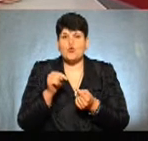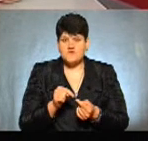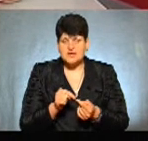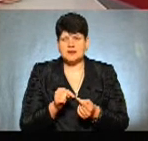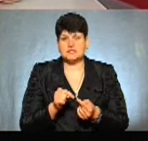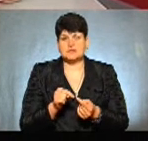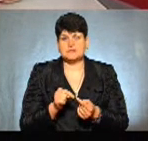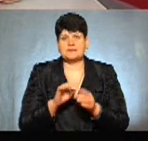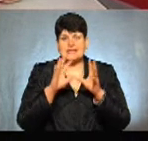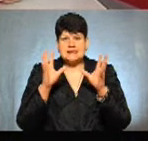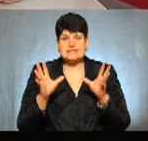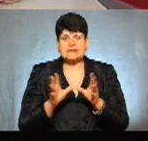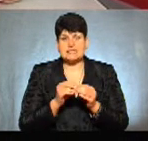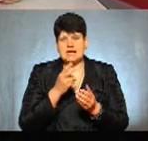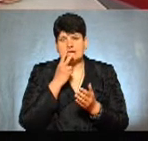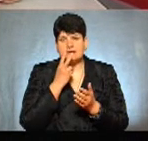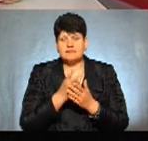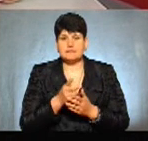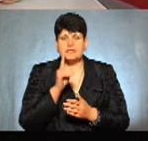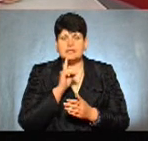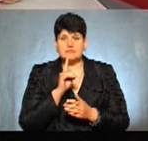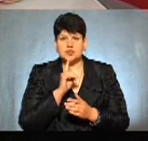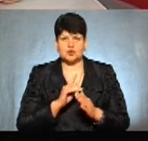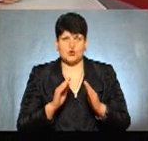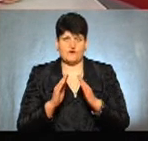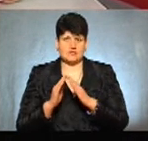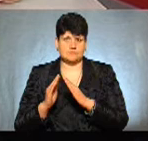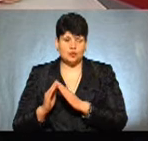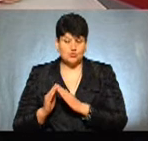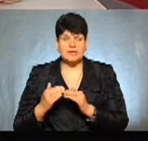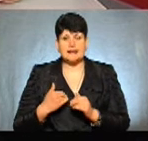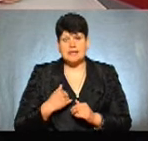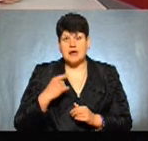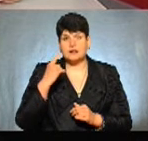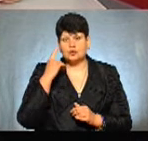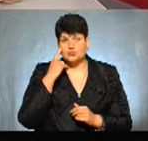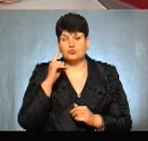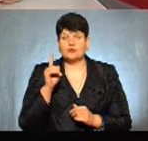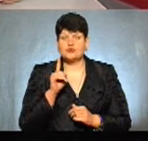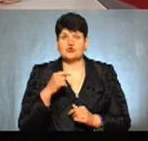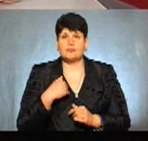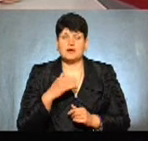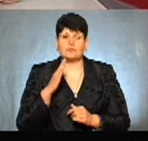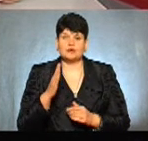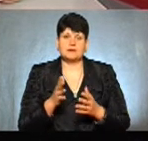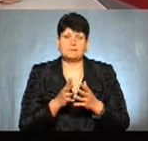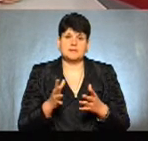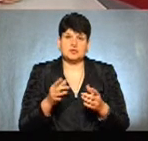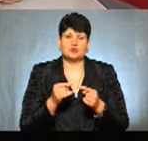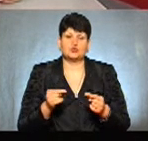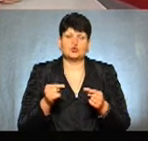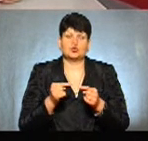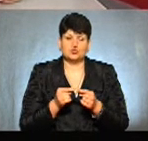загальний вигляд тих тимчасових споруд. Ну, я думаю, що ми вже будемо більш конкретно і вимогливо ставити